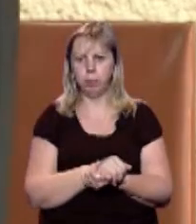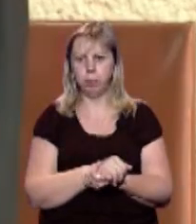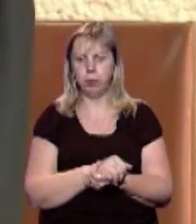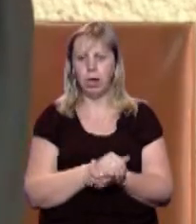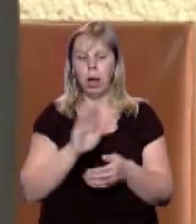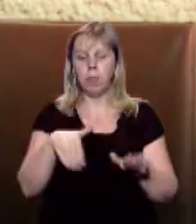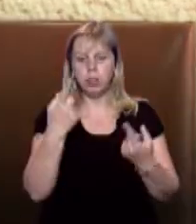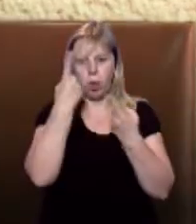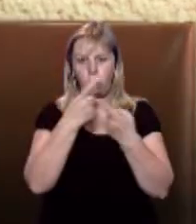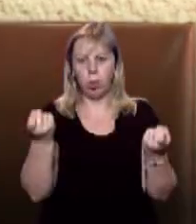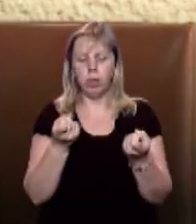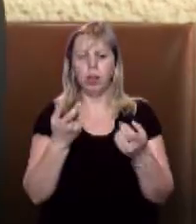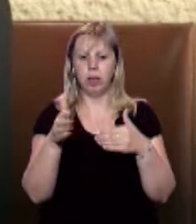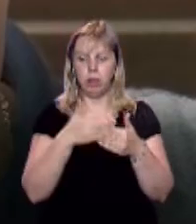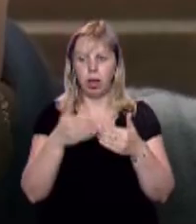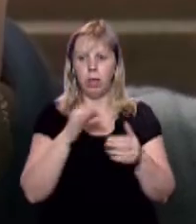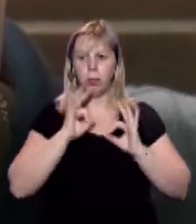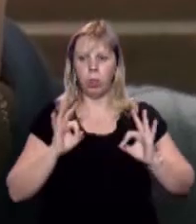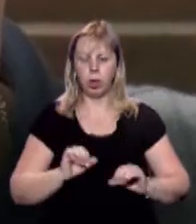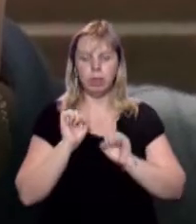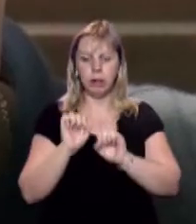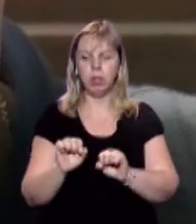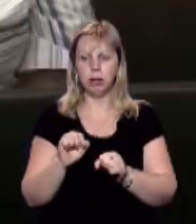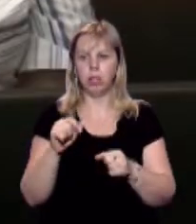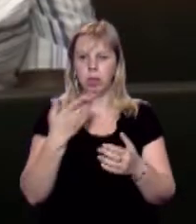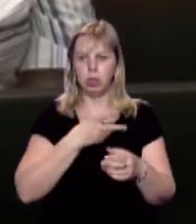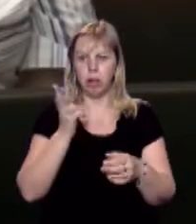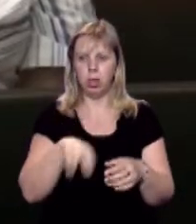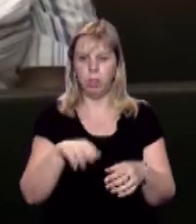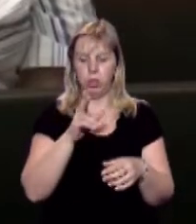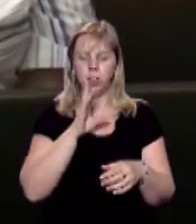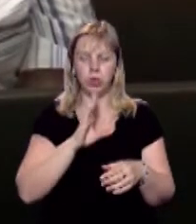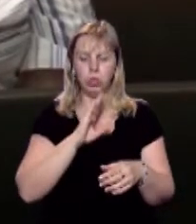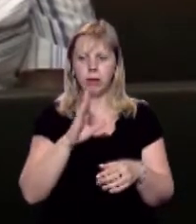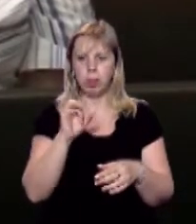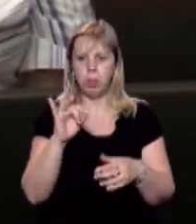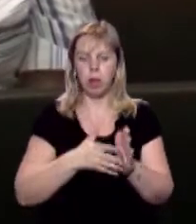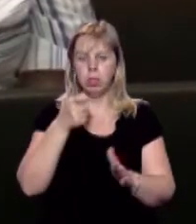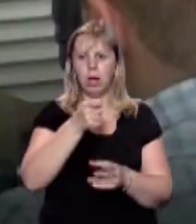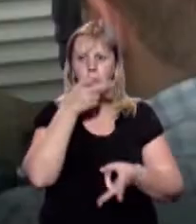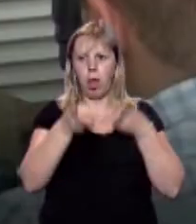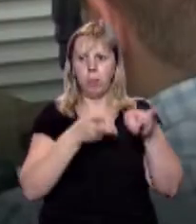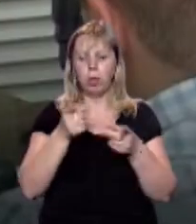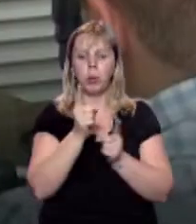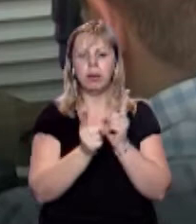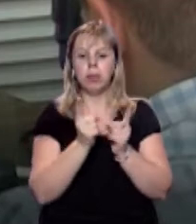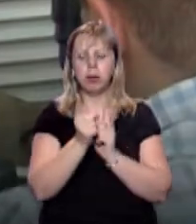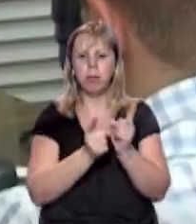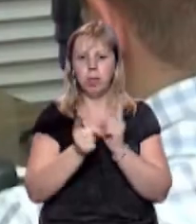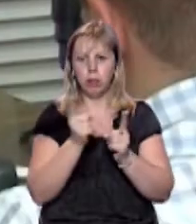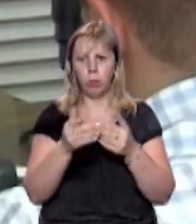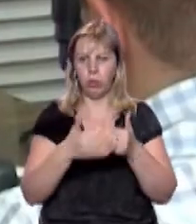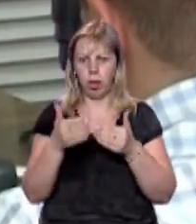Після оголошення вироку прокуратура та захистик однієї з загиблих жінок Ігор Семирак подали апеляцію про зміну терміну